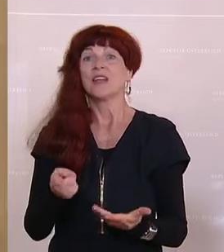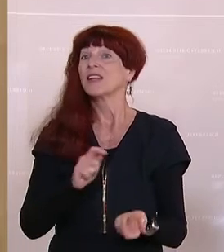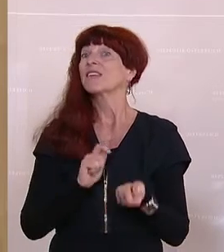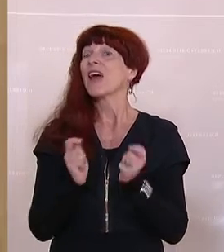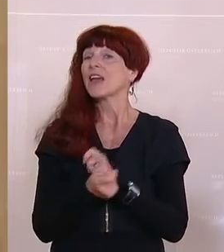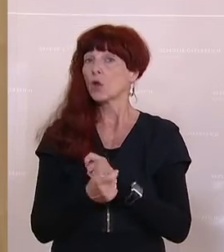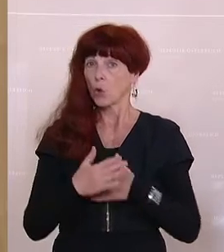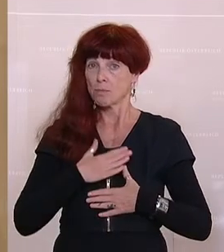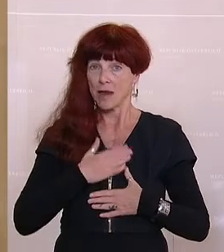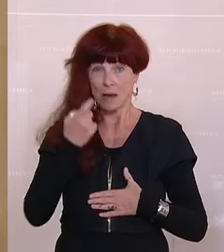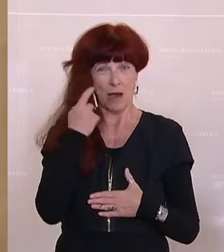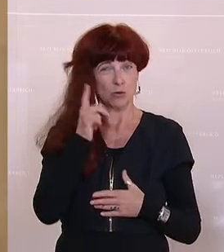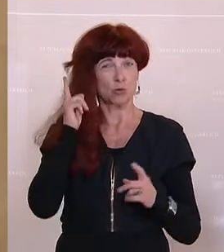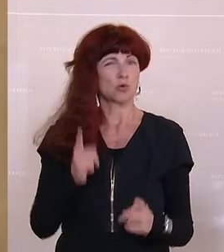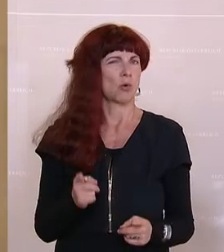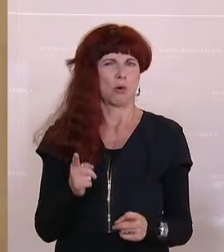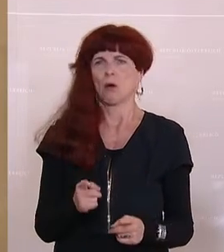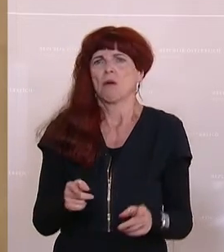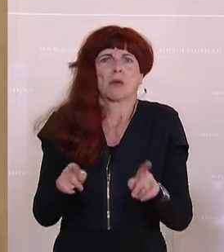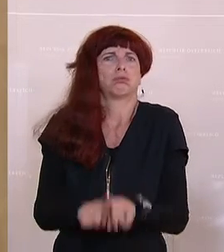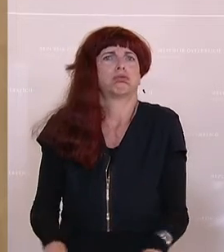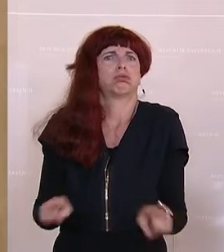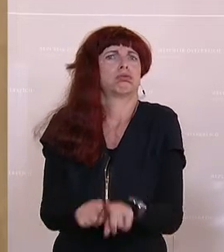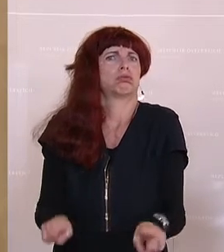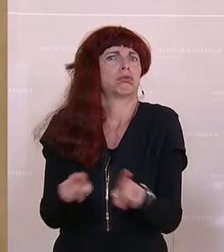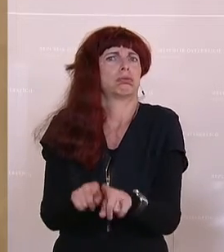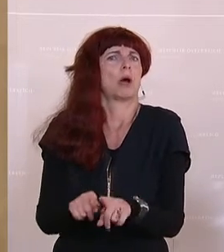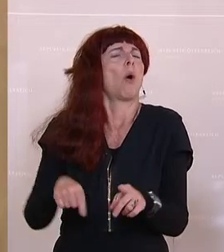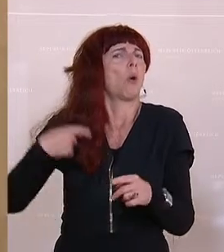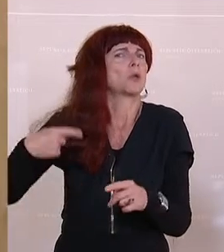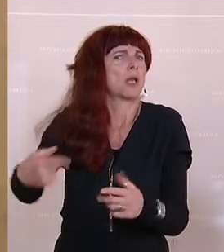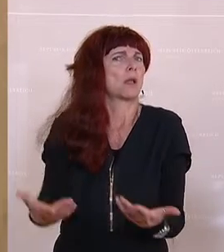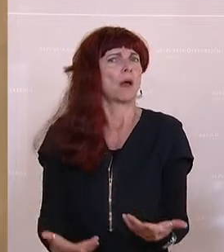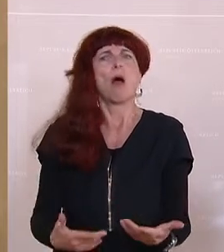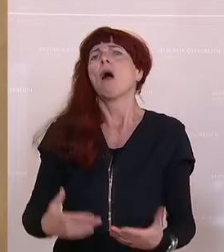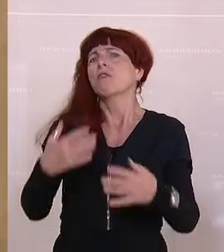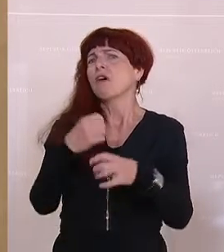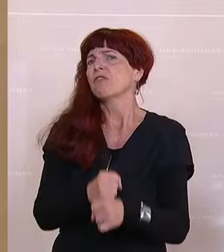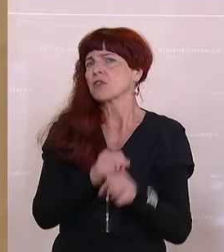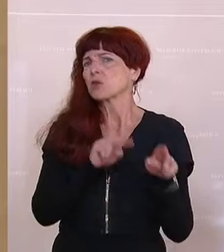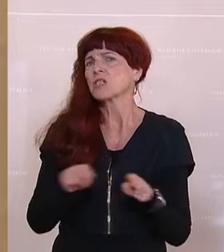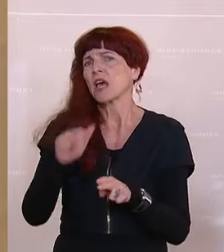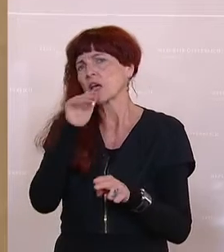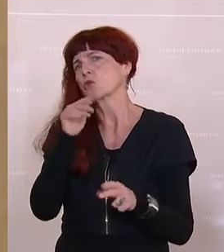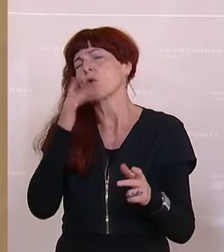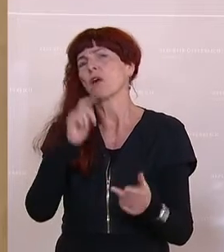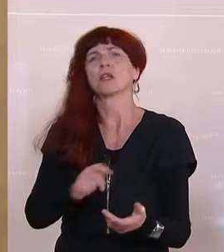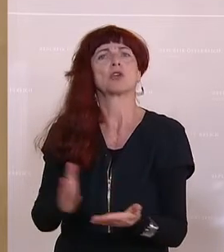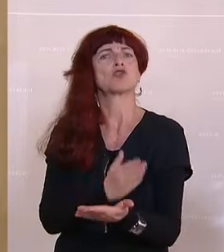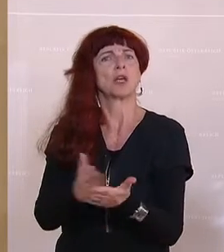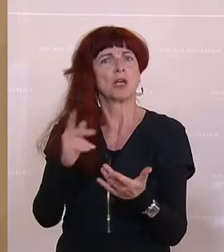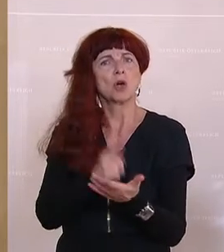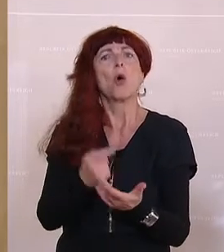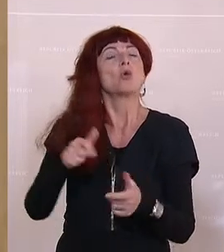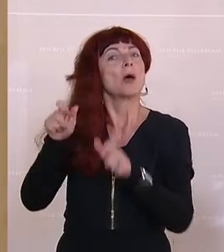zumindest in meinen Augen absolute Routine sein. Der Verfassungsgerichtshof hat entschieden, das Personalstandsgesetz hat sich geändert und nun